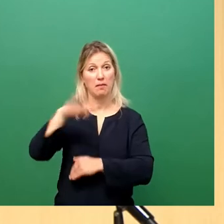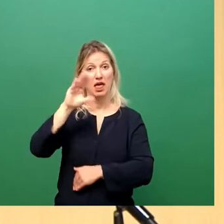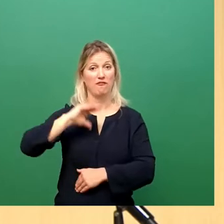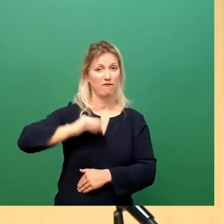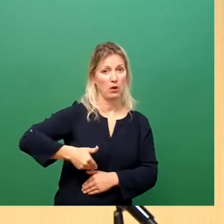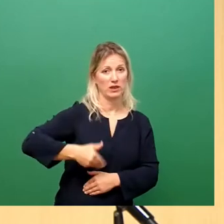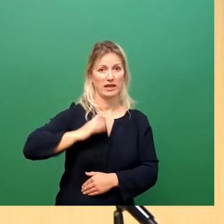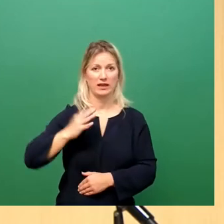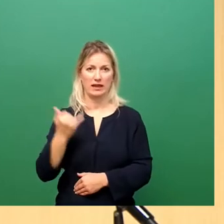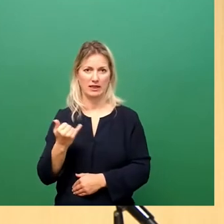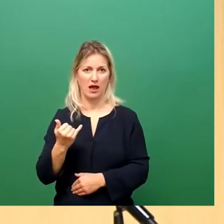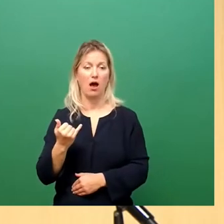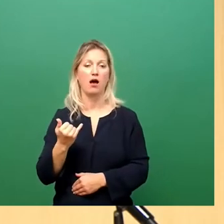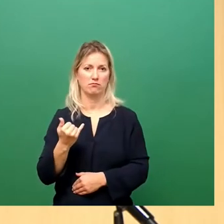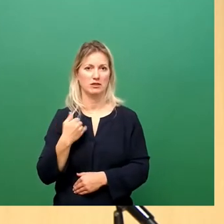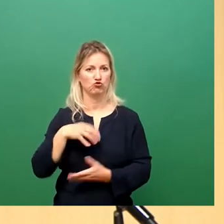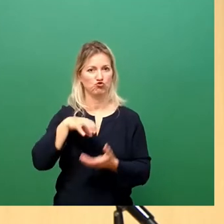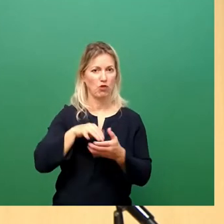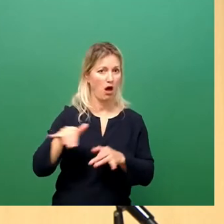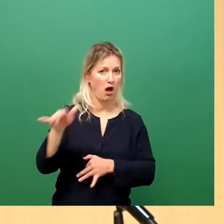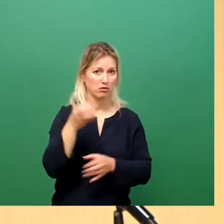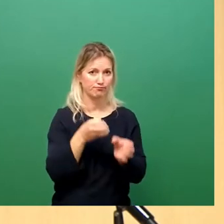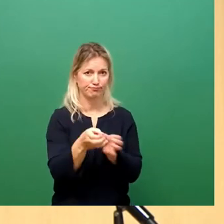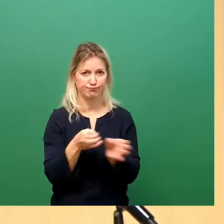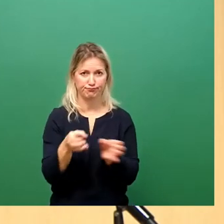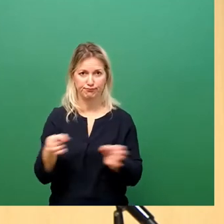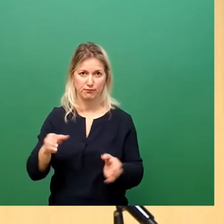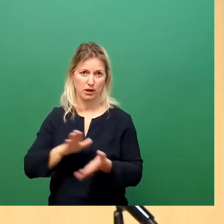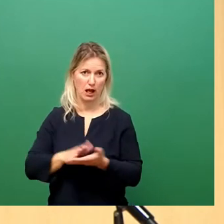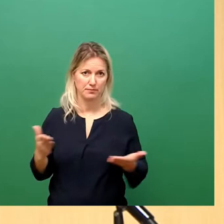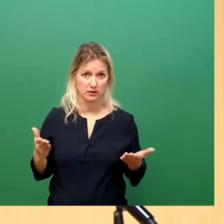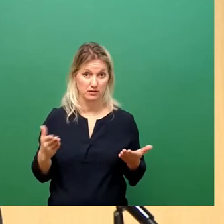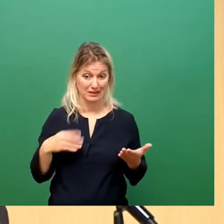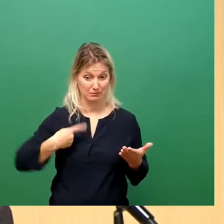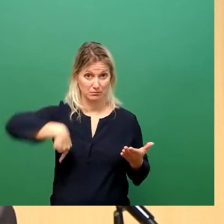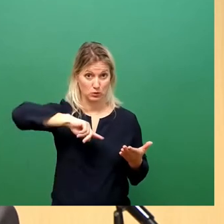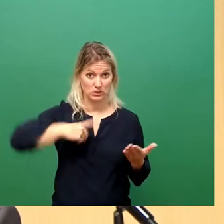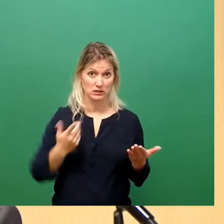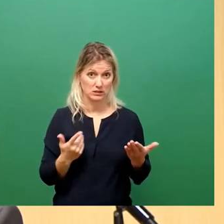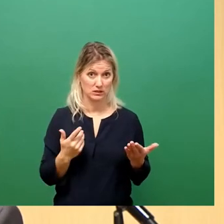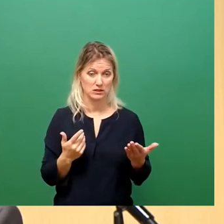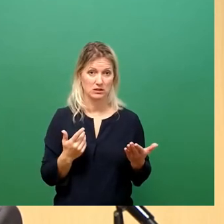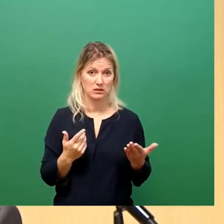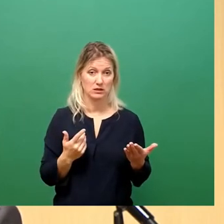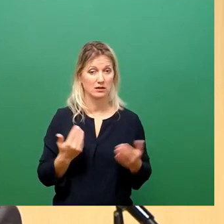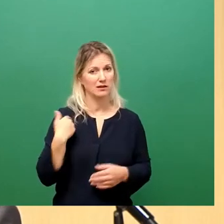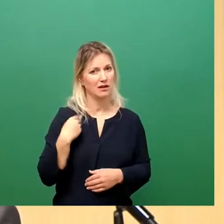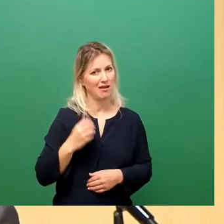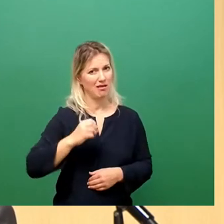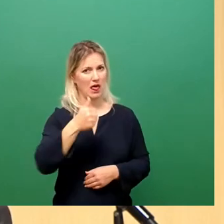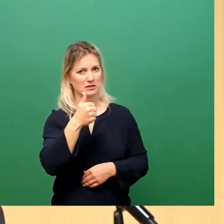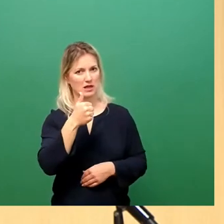in der Stadt Unger gebracht. Und das bei uns. Da sind die Zahlen, die in den Erstaufnahmeeinrichtungen